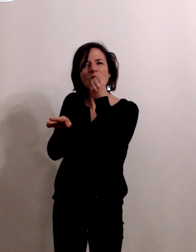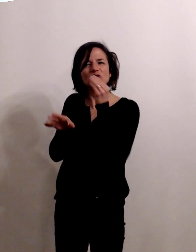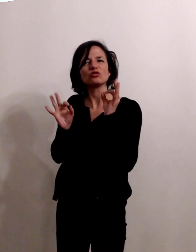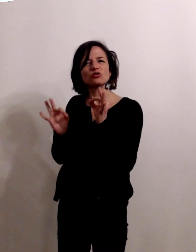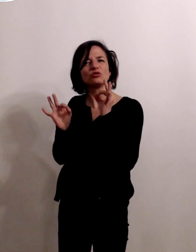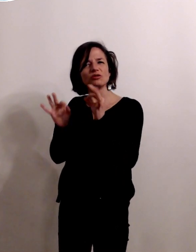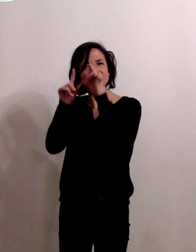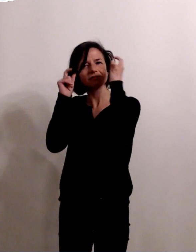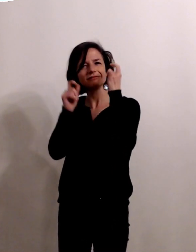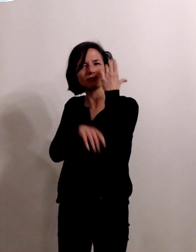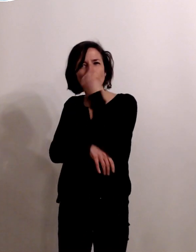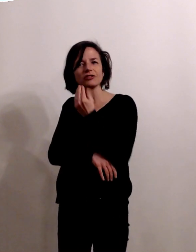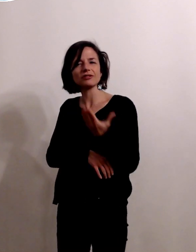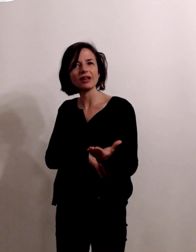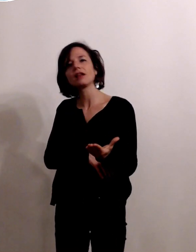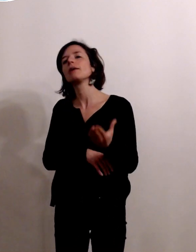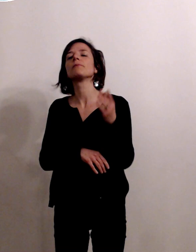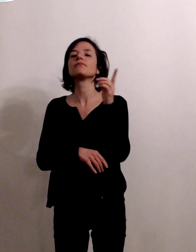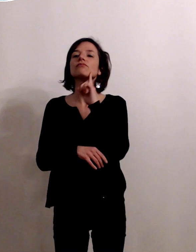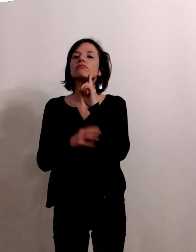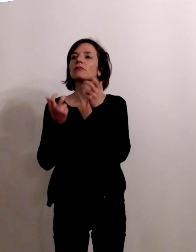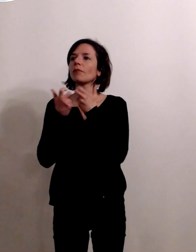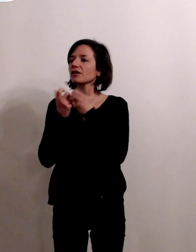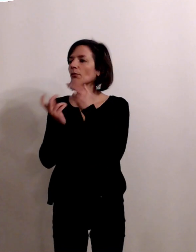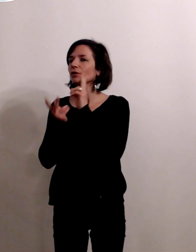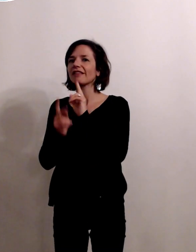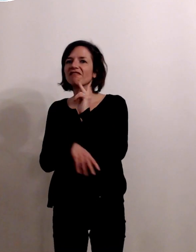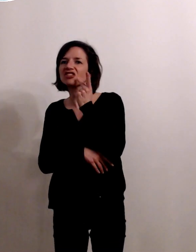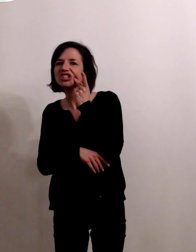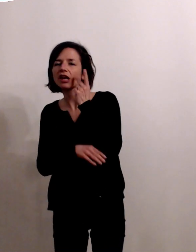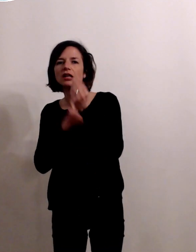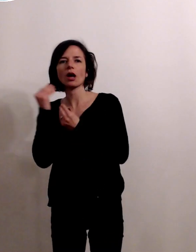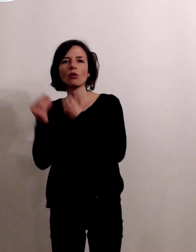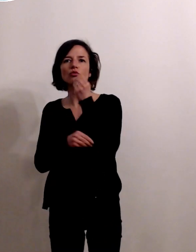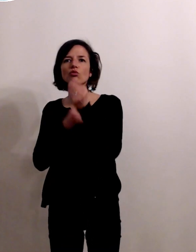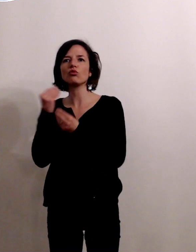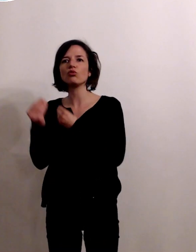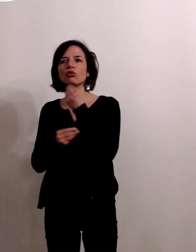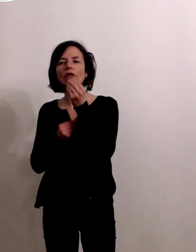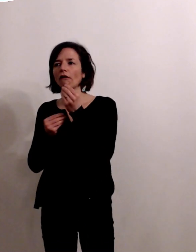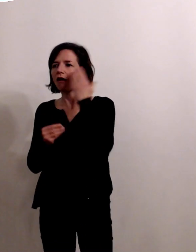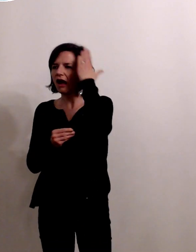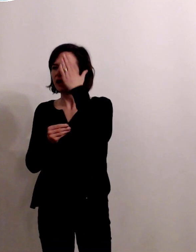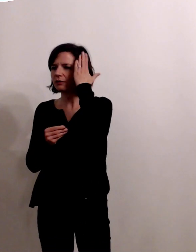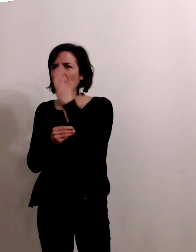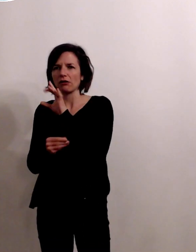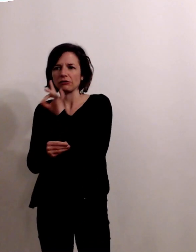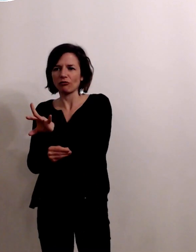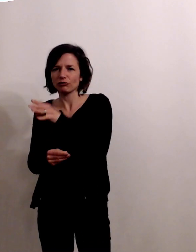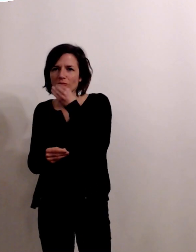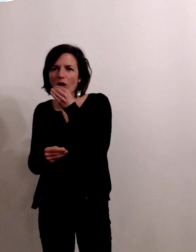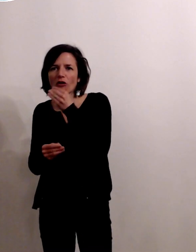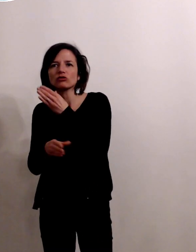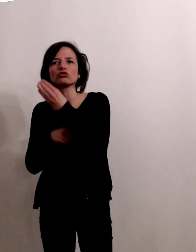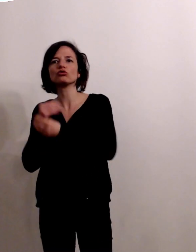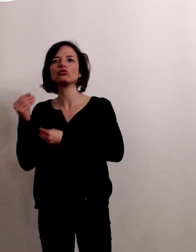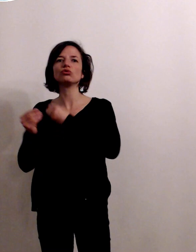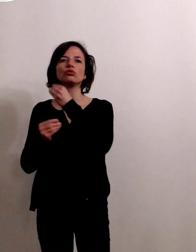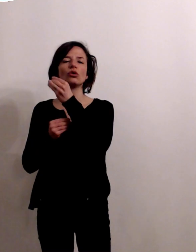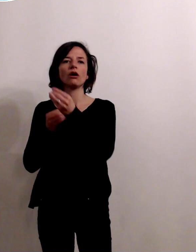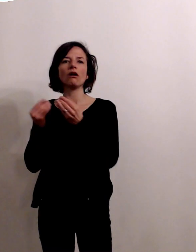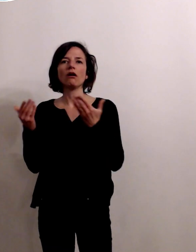particuliers où on aurait un régime végétarien où on serait végane ou bien on a été opéré